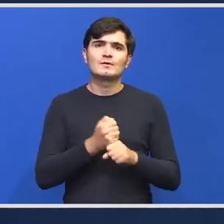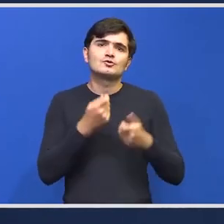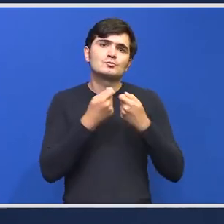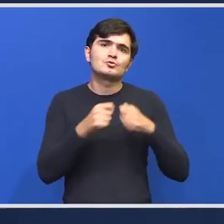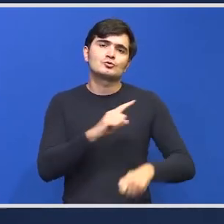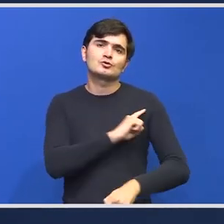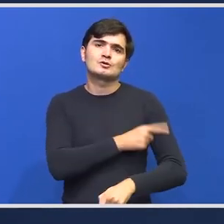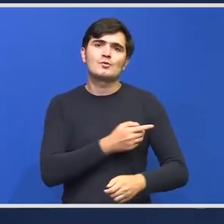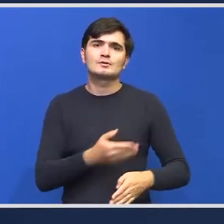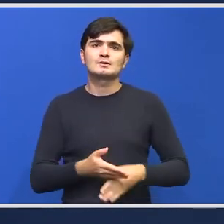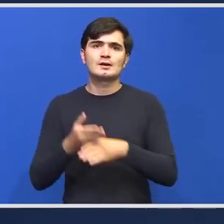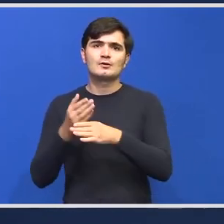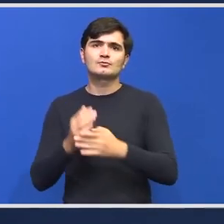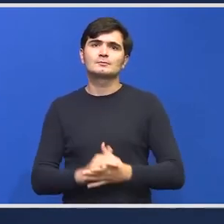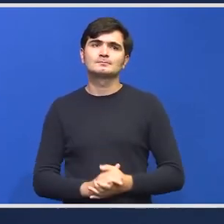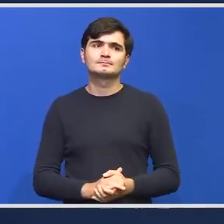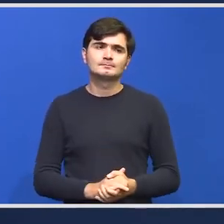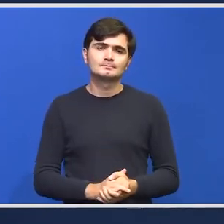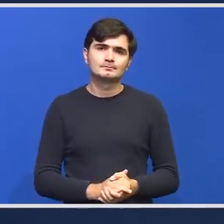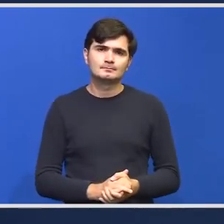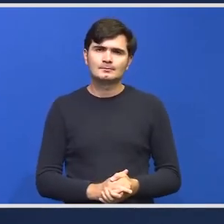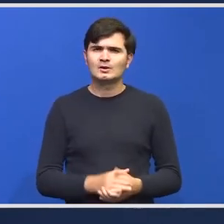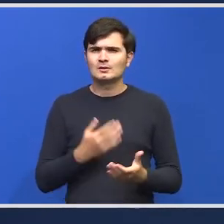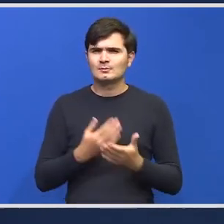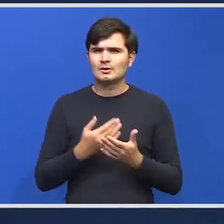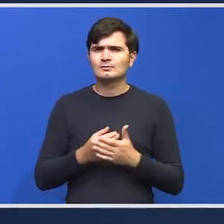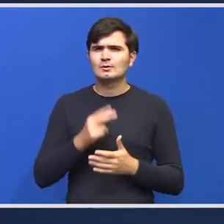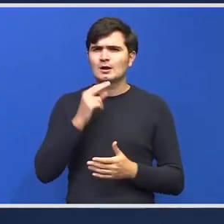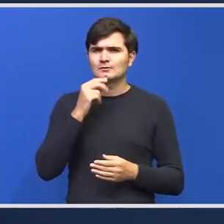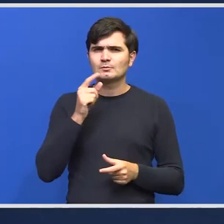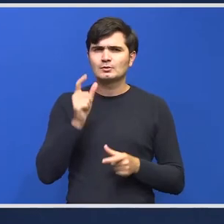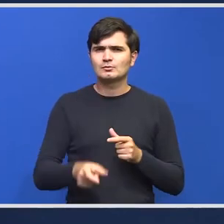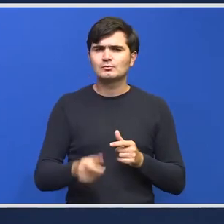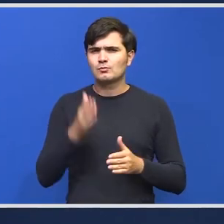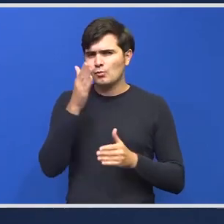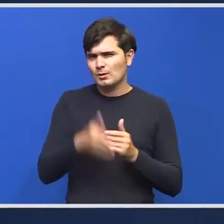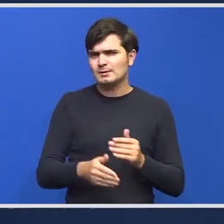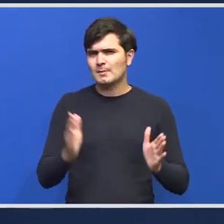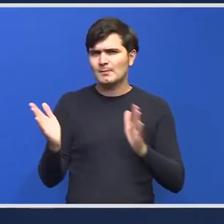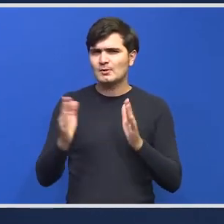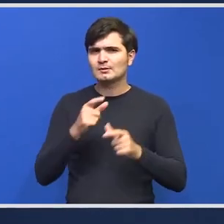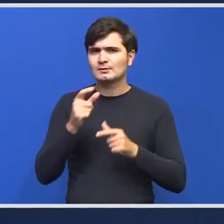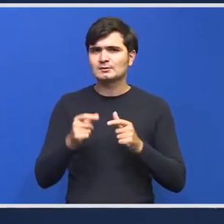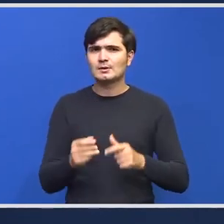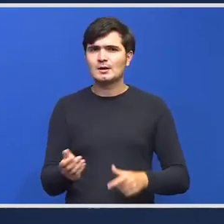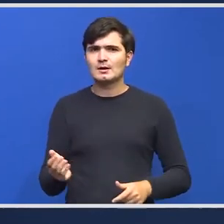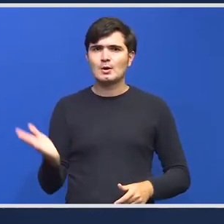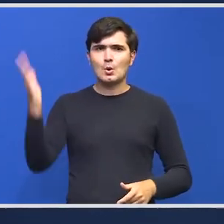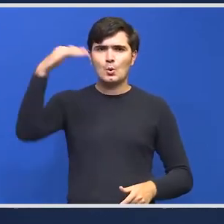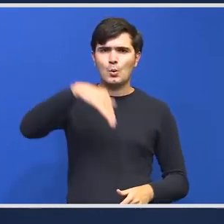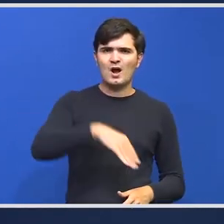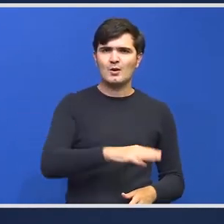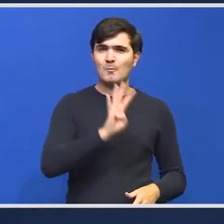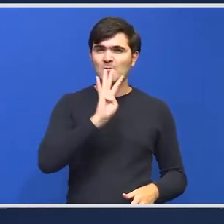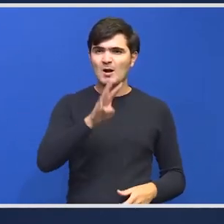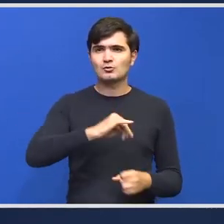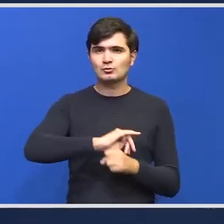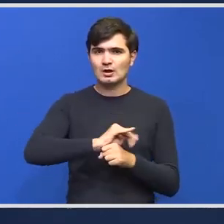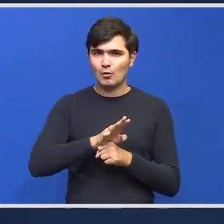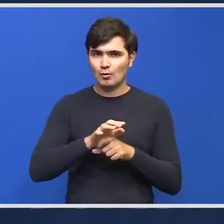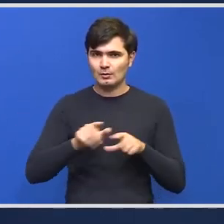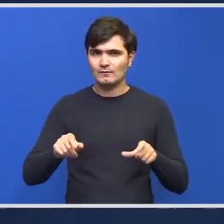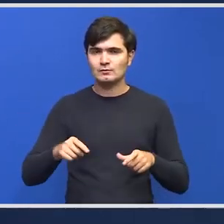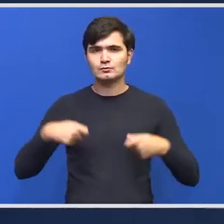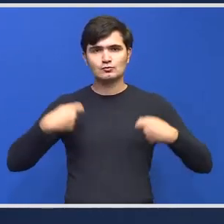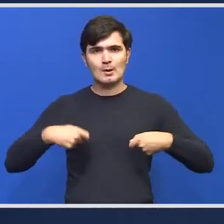posibil să fie ajutați Vă rog Pentru că se vorbește în ultima perioadă despre Valul 4 și inclusiv doamna ministru a